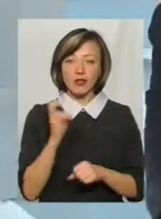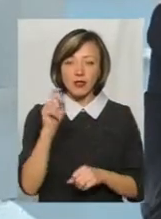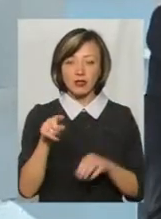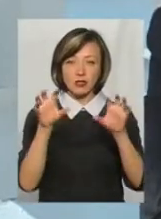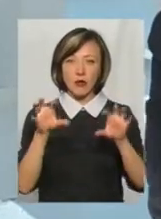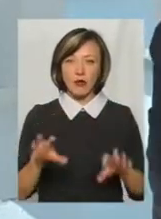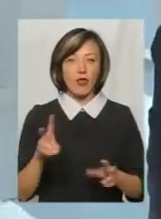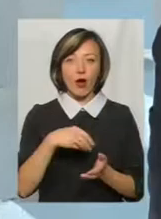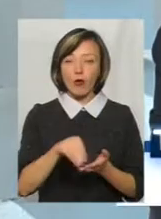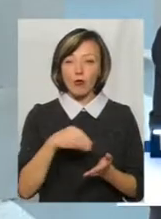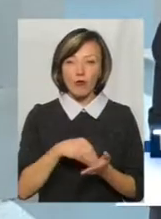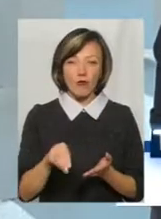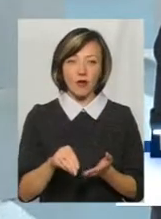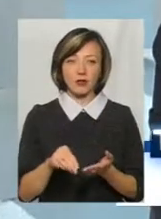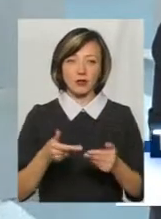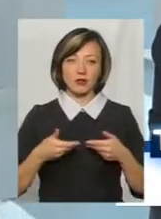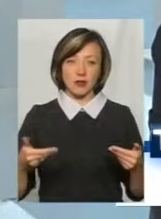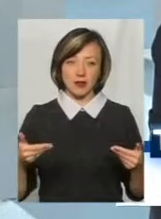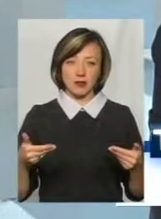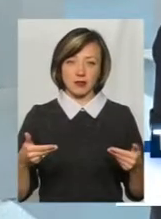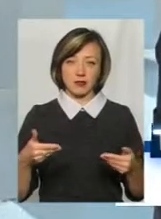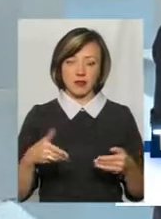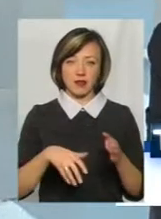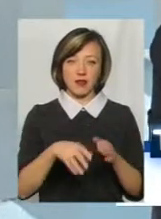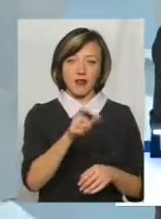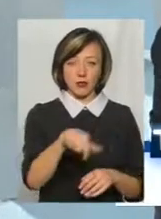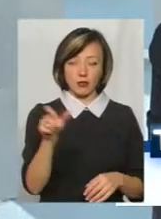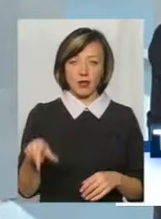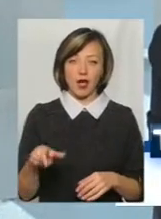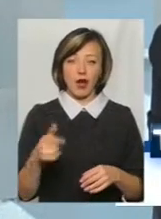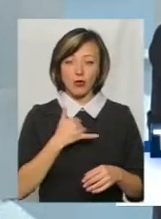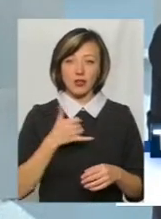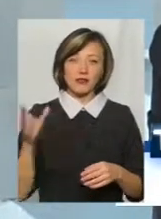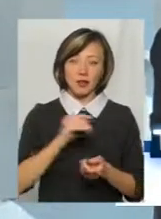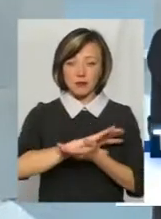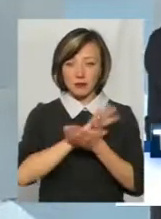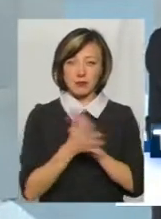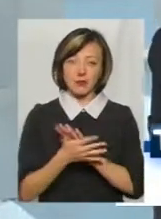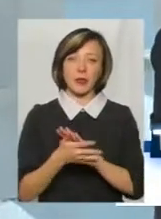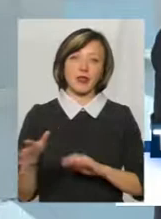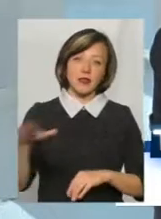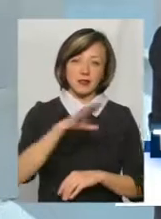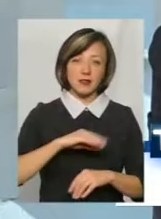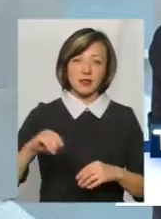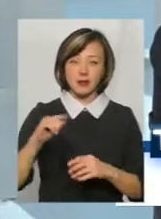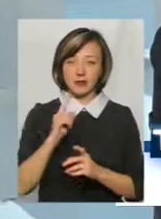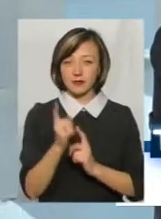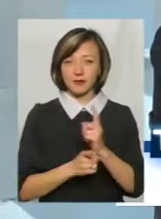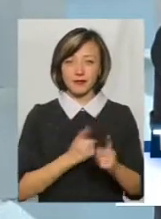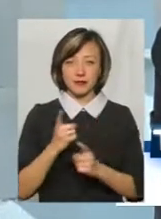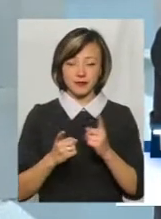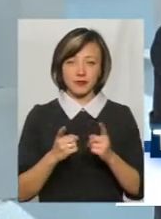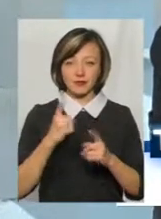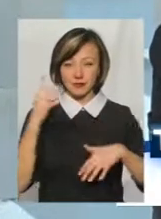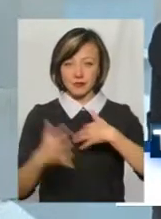а не купувати нас, виборців. А в нас все перевернулося, все з голови, з ніг на